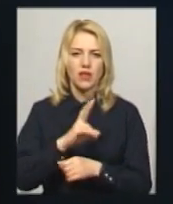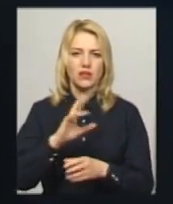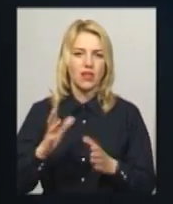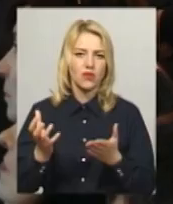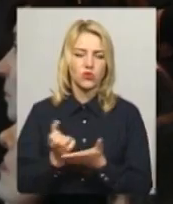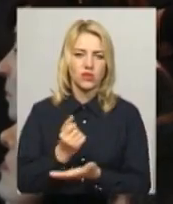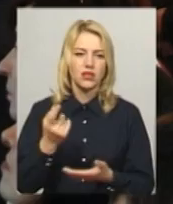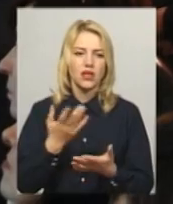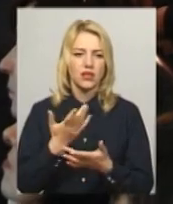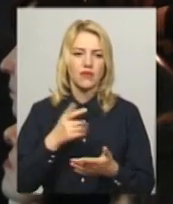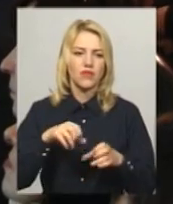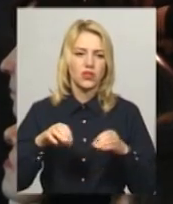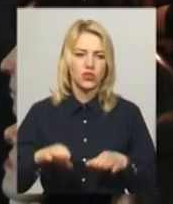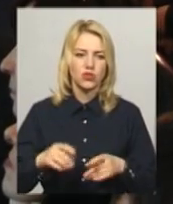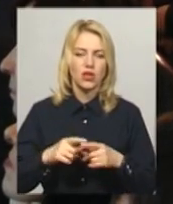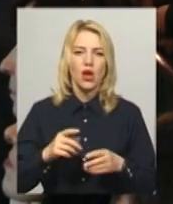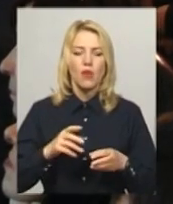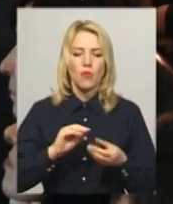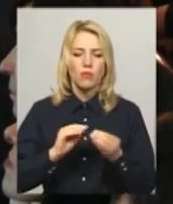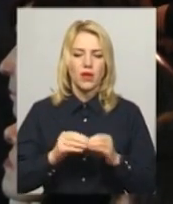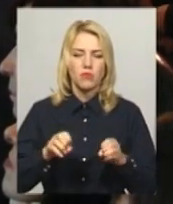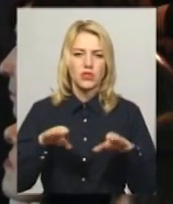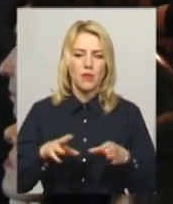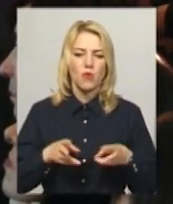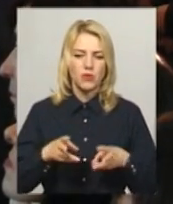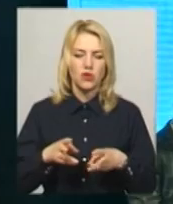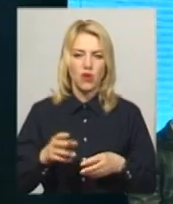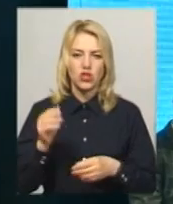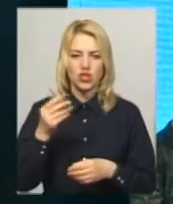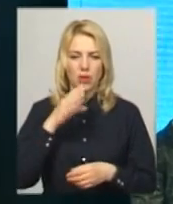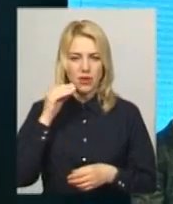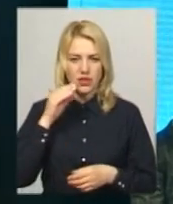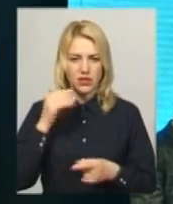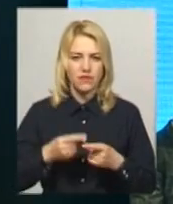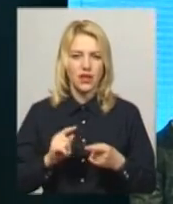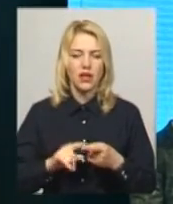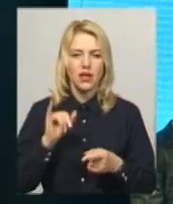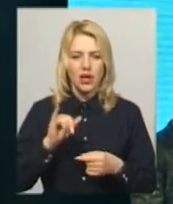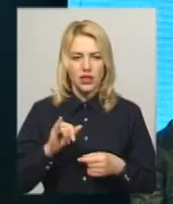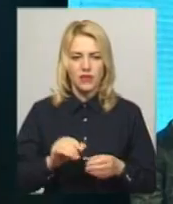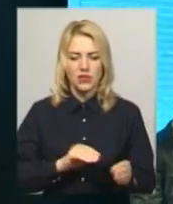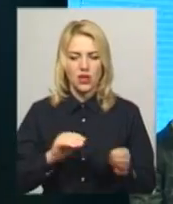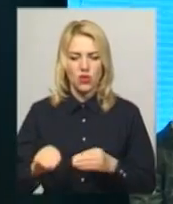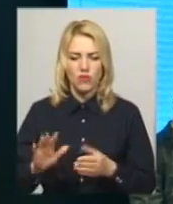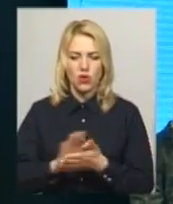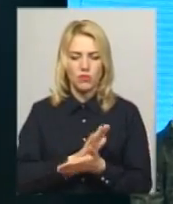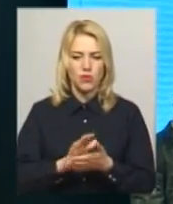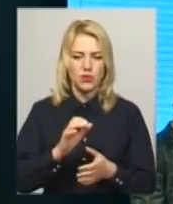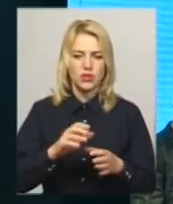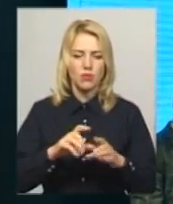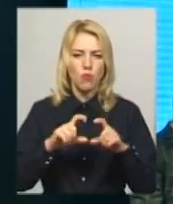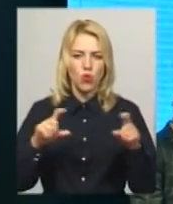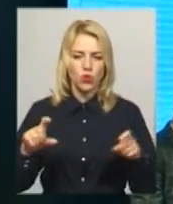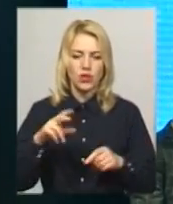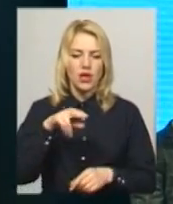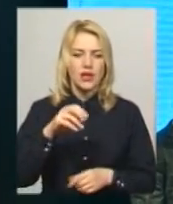яких першими називає розв'язання проблеми з опаленням у Шепетівці, затвердження проєкту встановлення очисних споруд на Панінківському картонно-паперовому кабінеті,